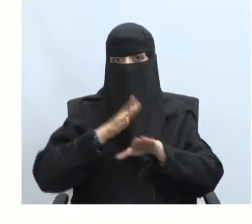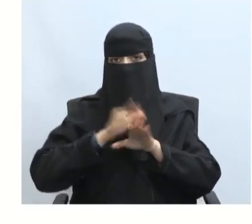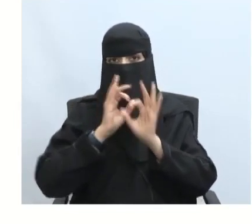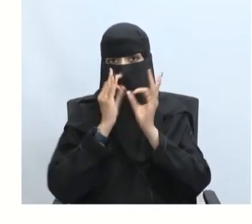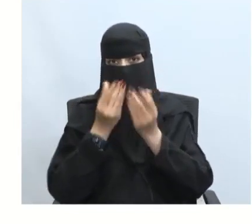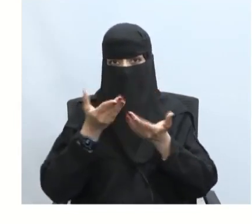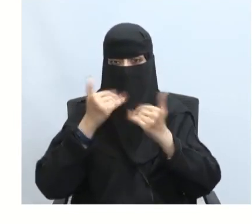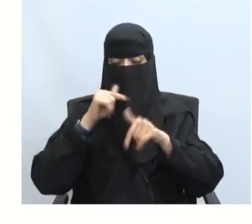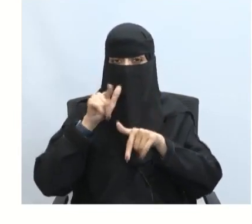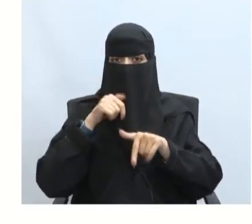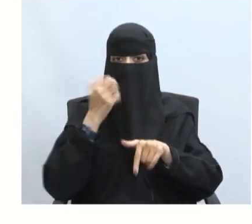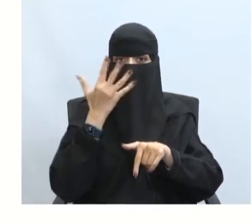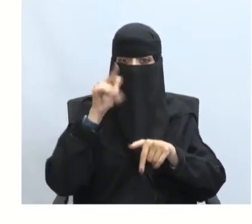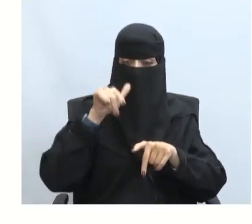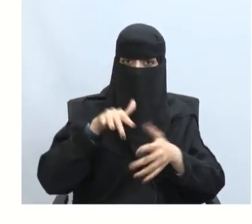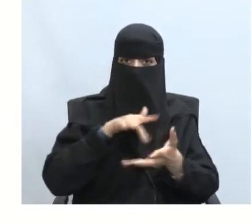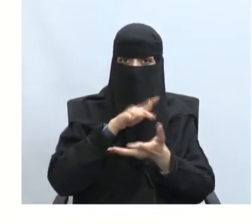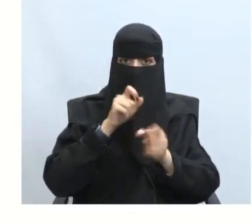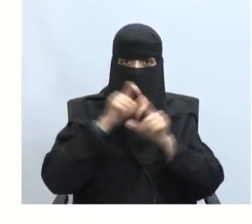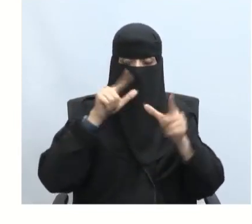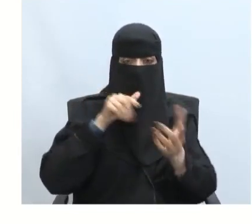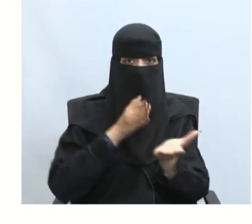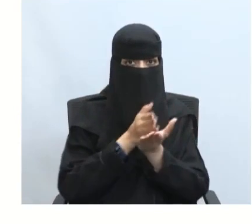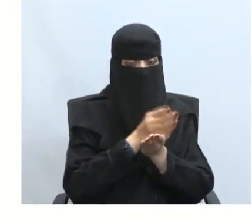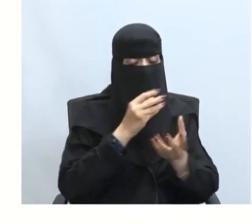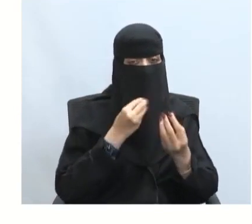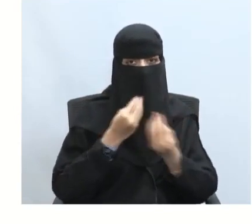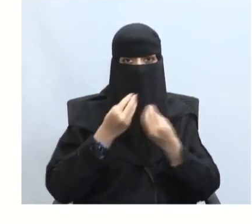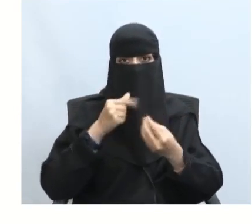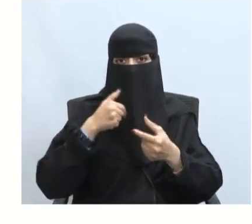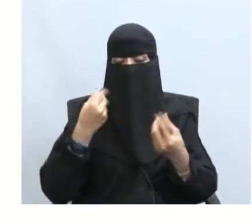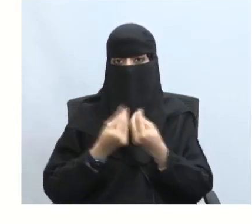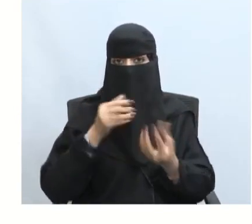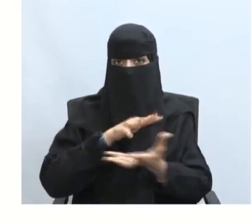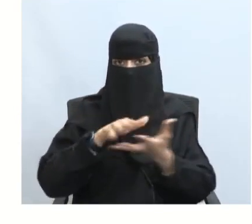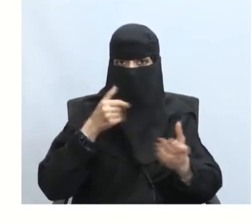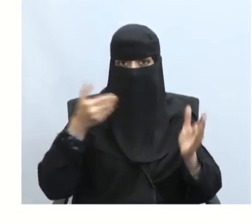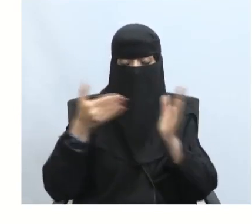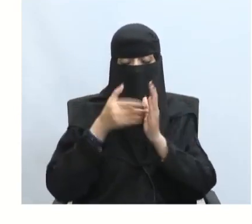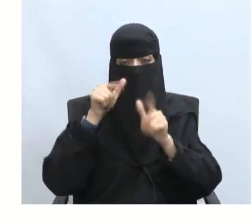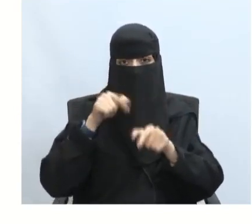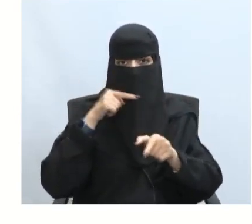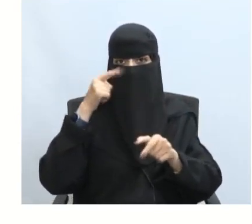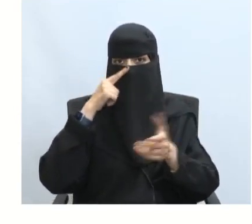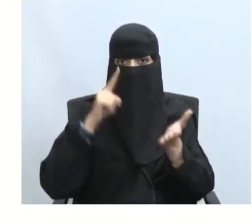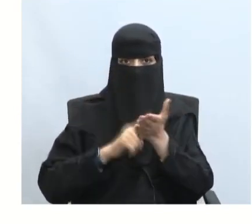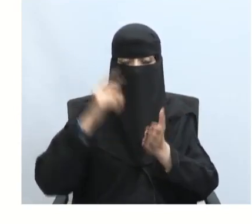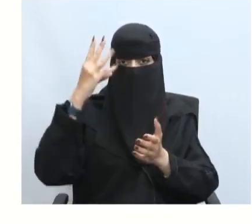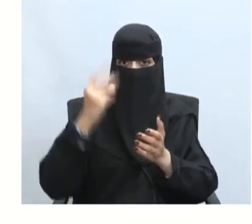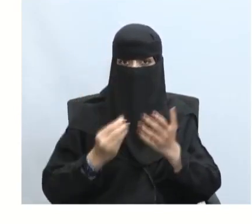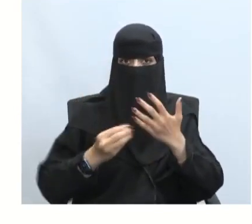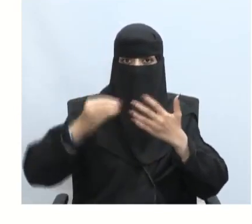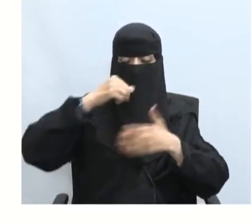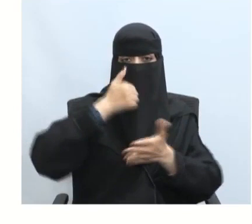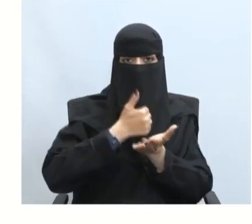المجتمع خامساً أن أبين طرق التعامل مع الأزمات أخيراً أن أعدد خطوات